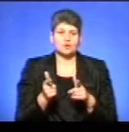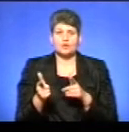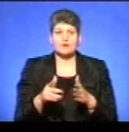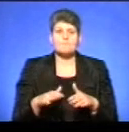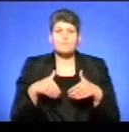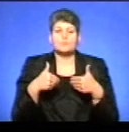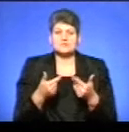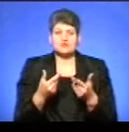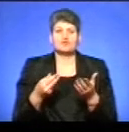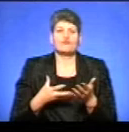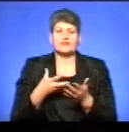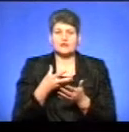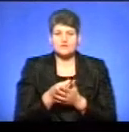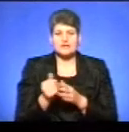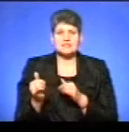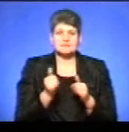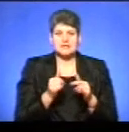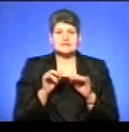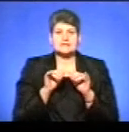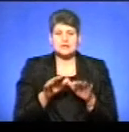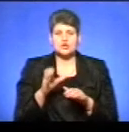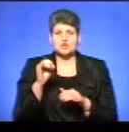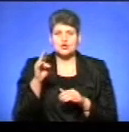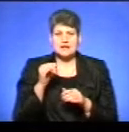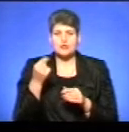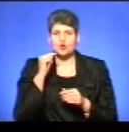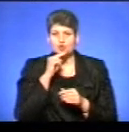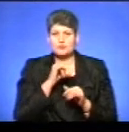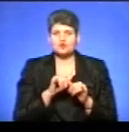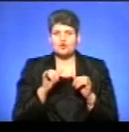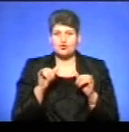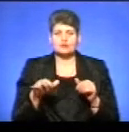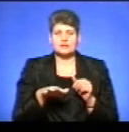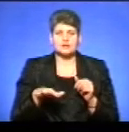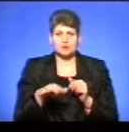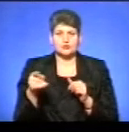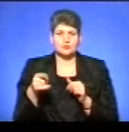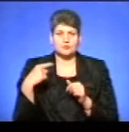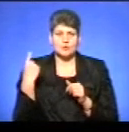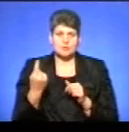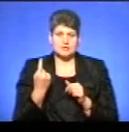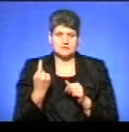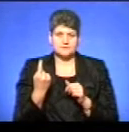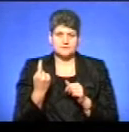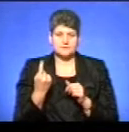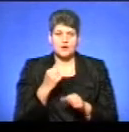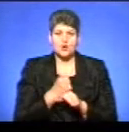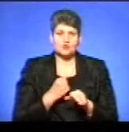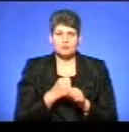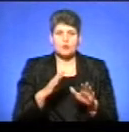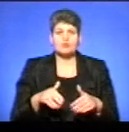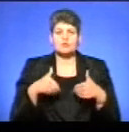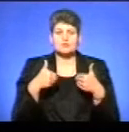пропозицій щодо фінансування забезпечення заходів соціально-економічного розвитку на території Тернопільської області, розробка